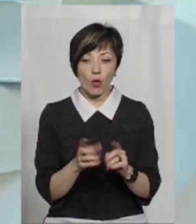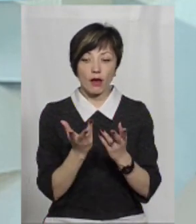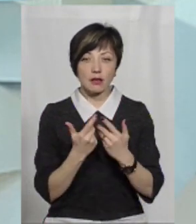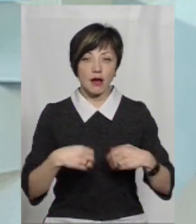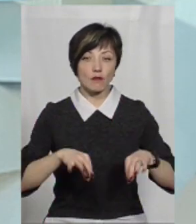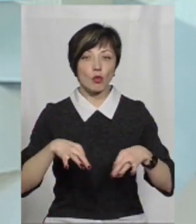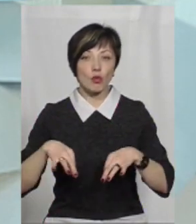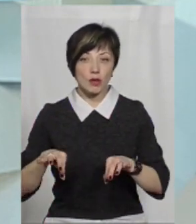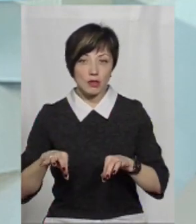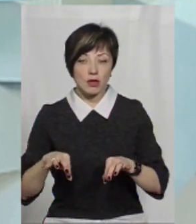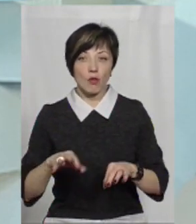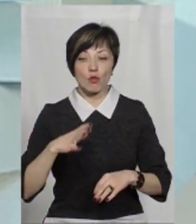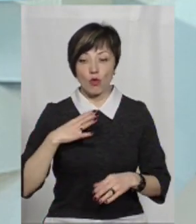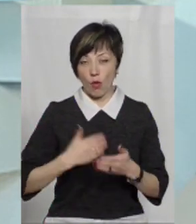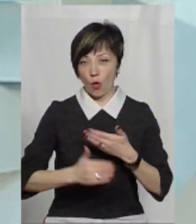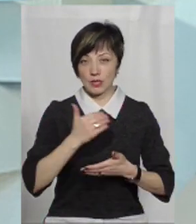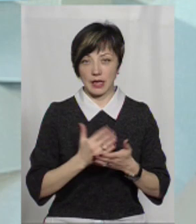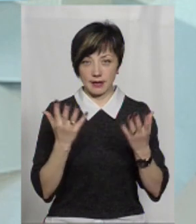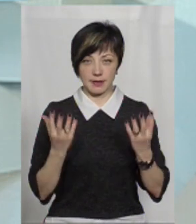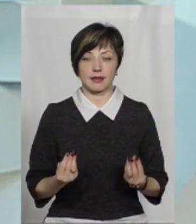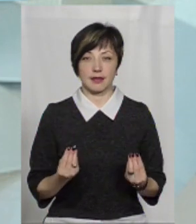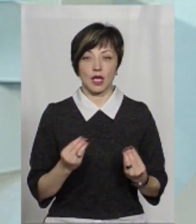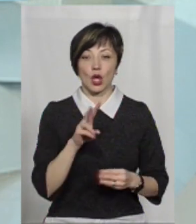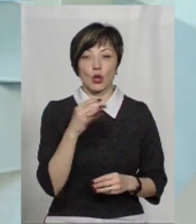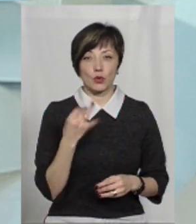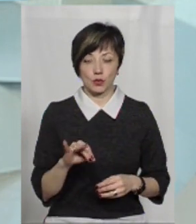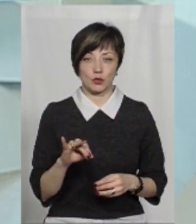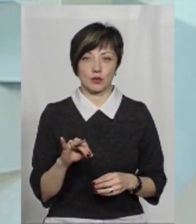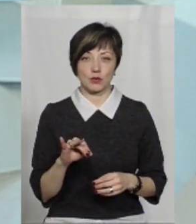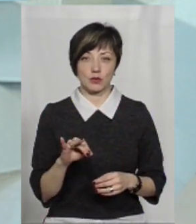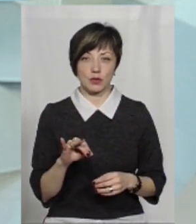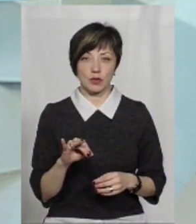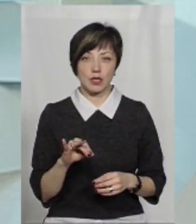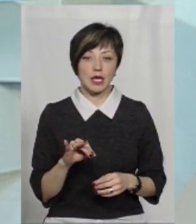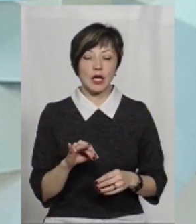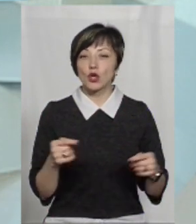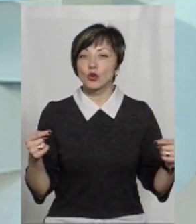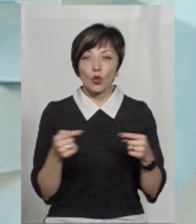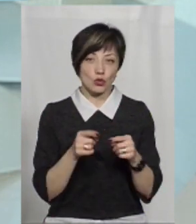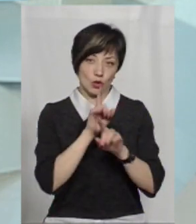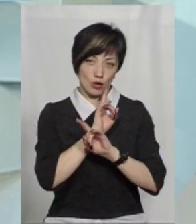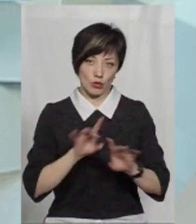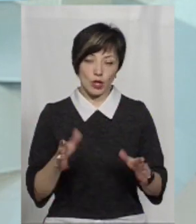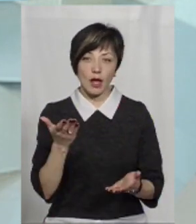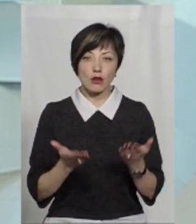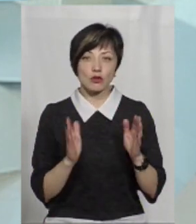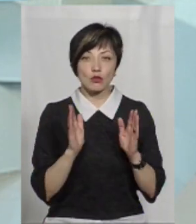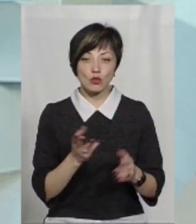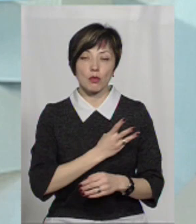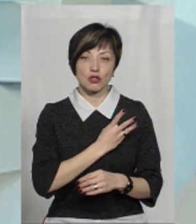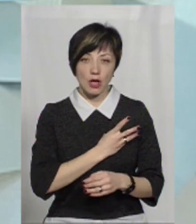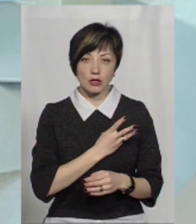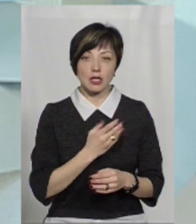кількості автомобілів як було в останній ні лютого, їх точно не буде. Якщо будуть